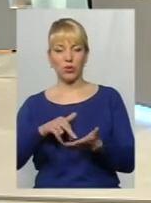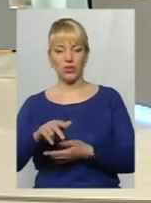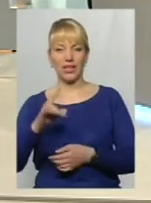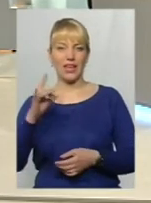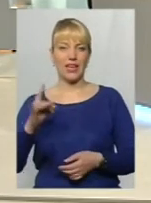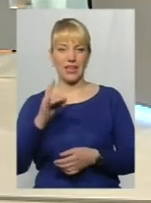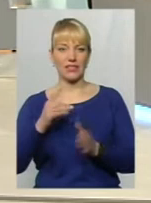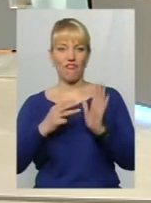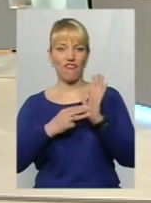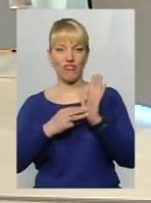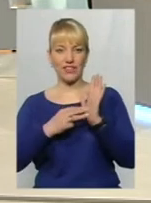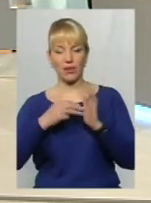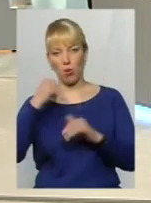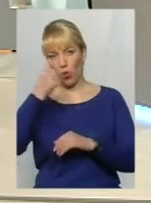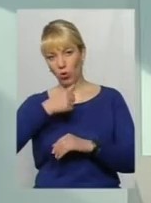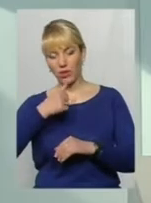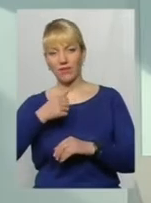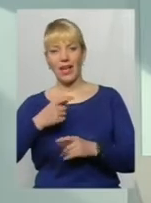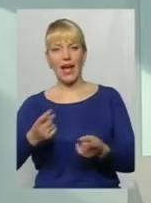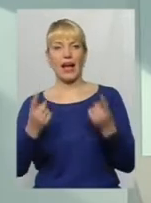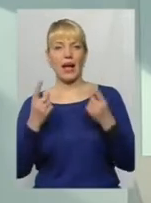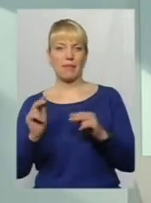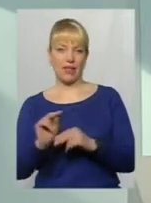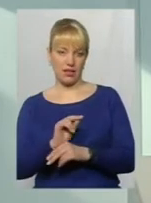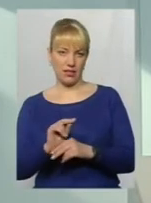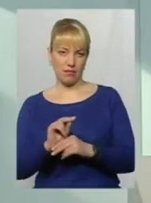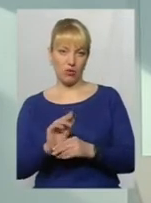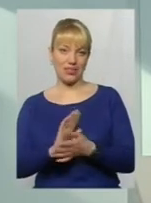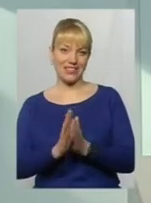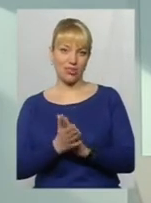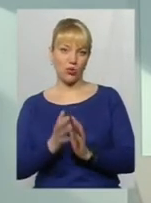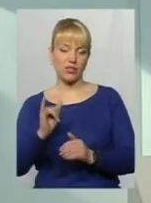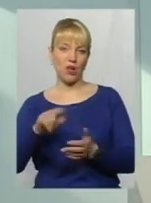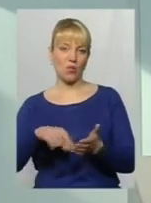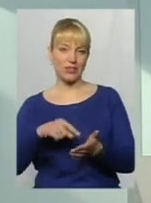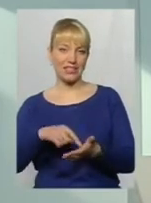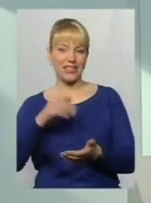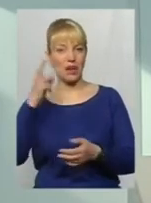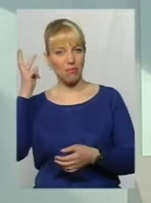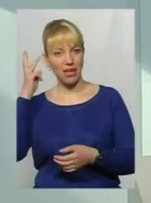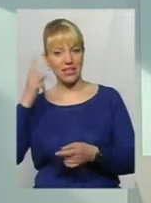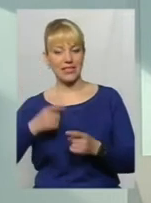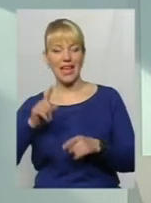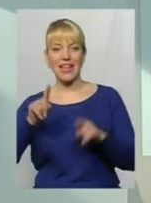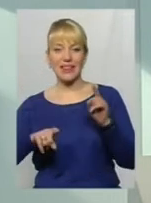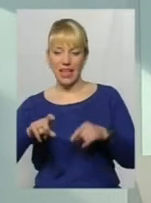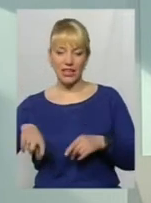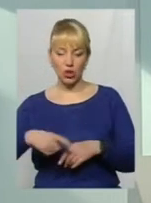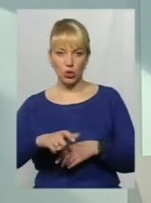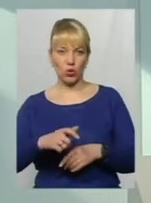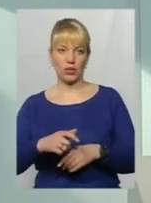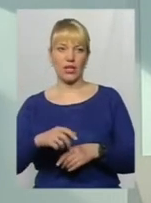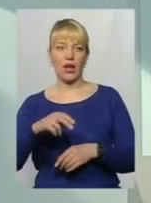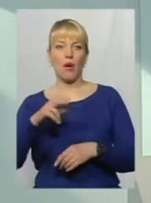в 8 років капітальний ремонт. Ситуація у місті Хмельницькому, деякі дороги по 3, по 4, а то й по 5